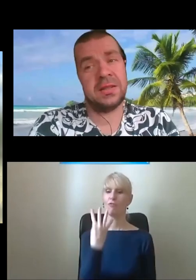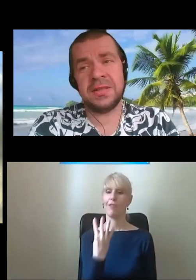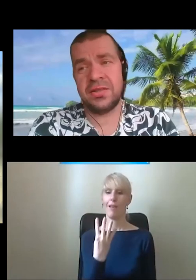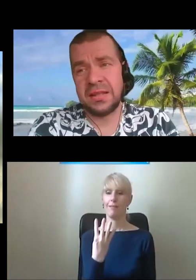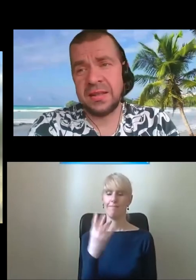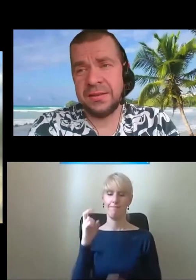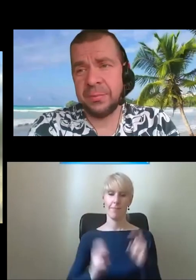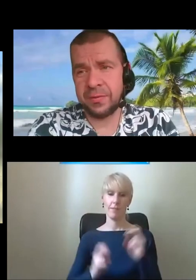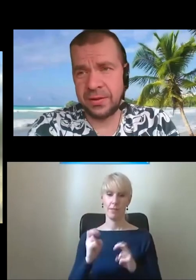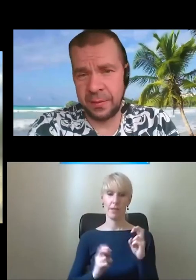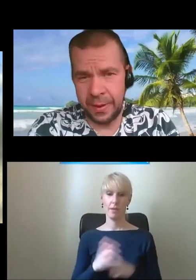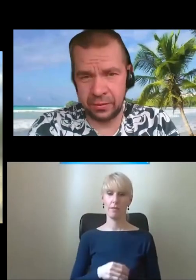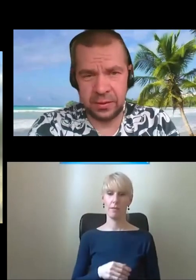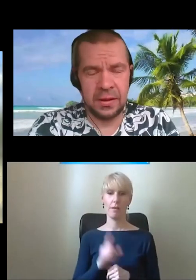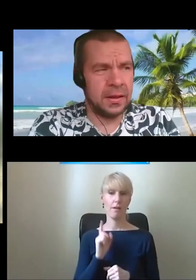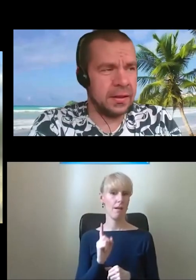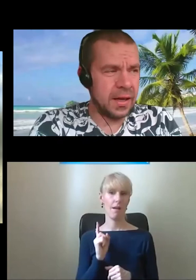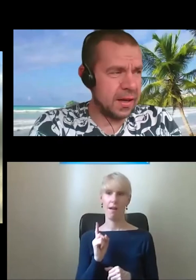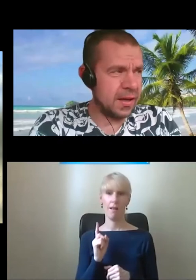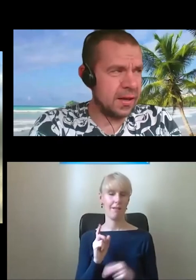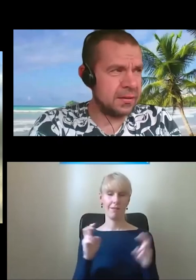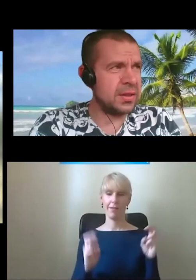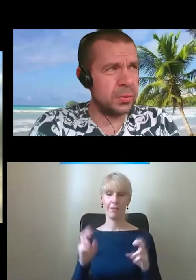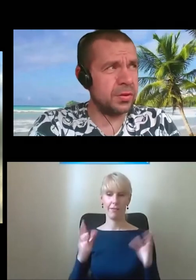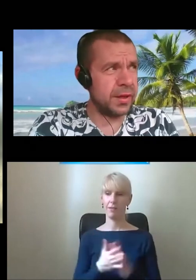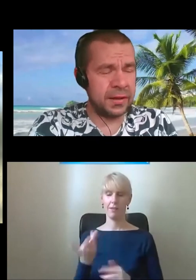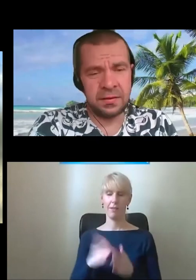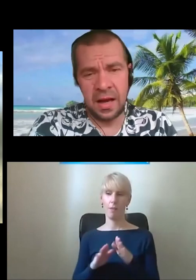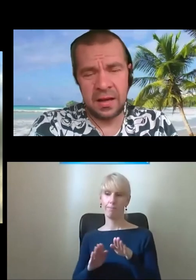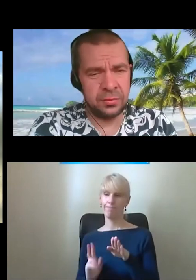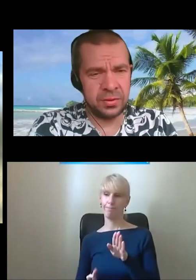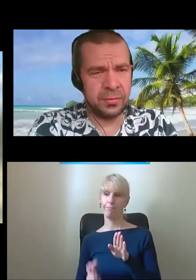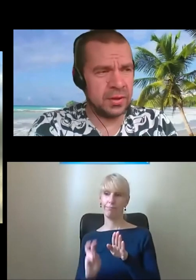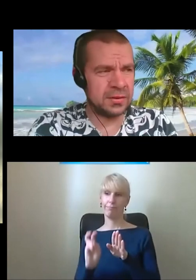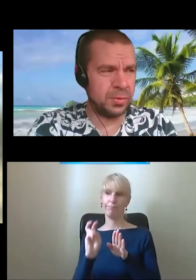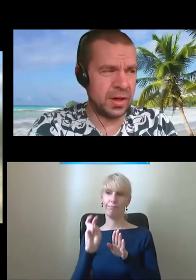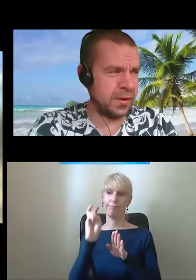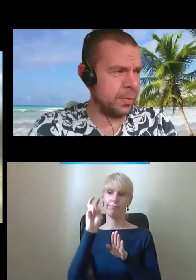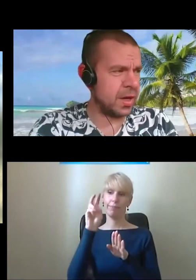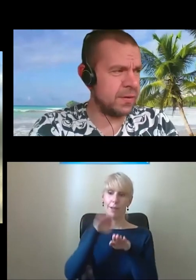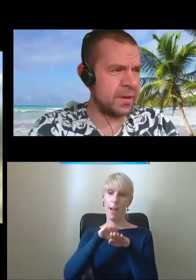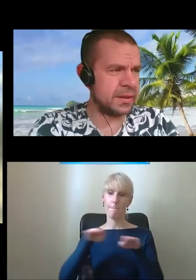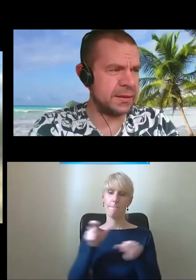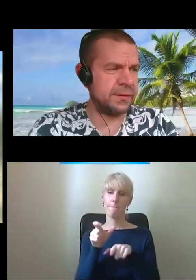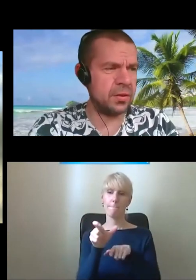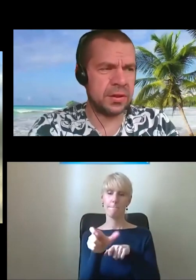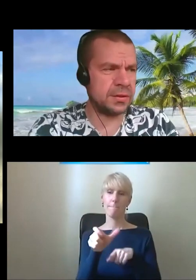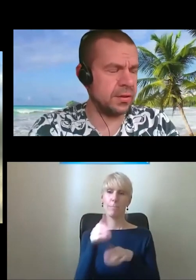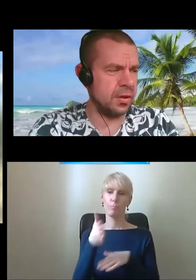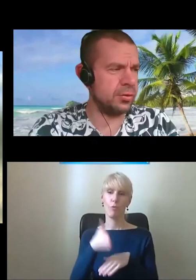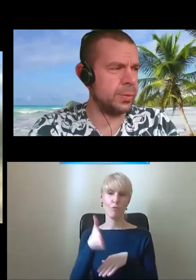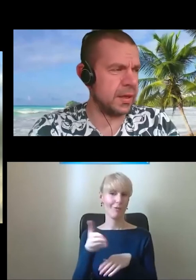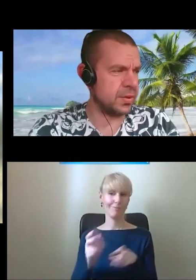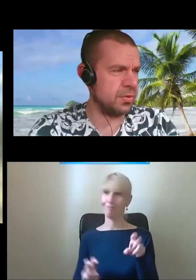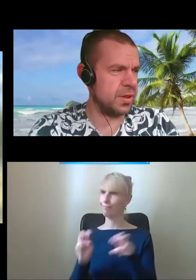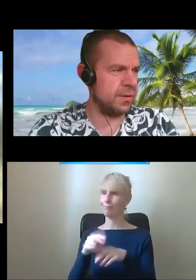natomiast żadna z nich nie prowadzi na peron. Ja, to jest początek, ale tu zrobię od razu przerwę. Pokażę Wam, jak ta stacja wygląda z